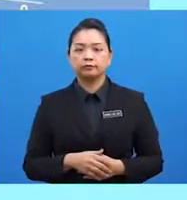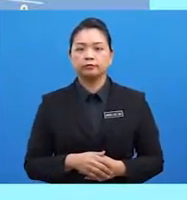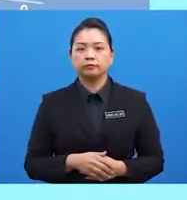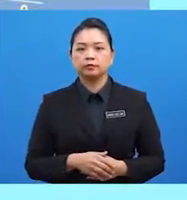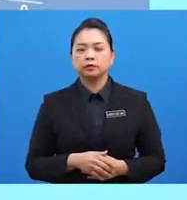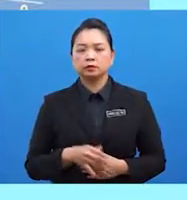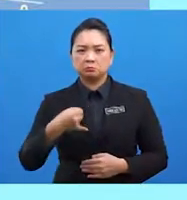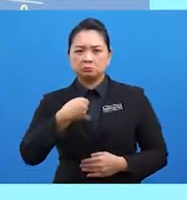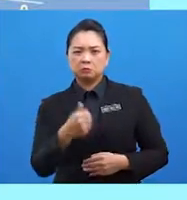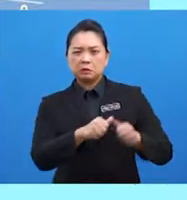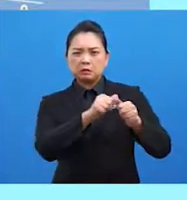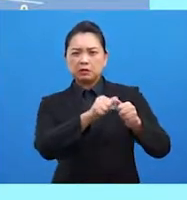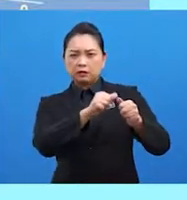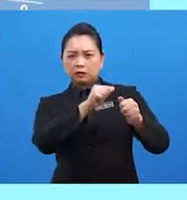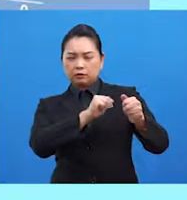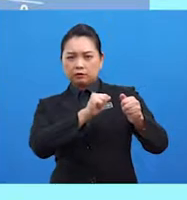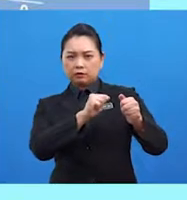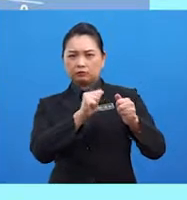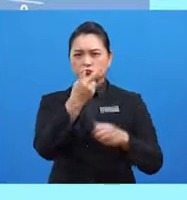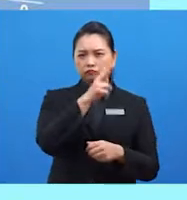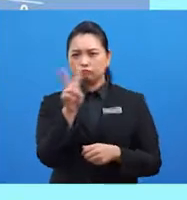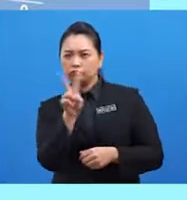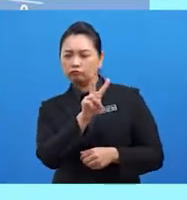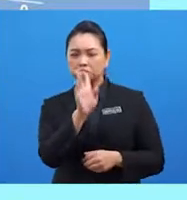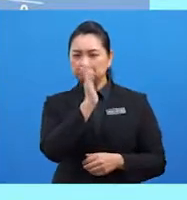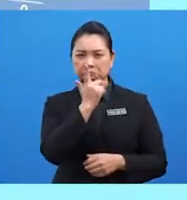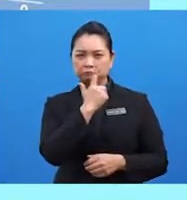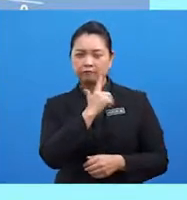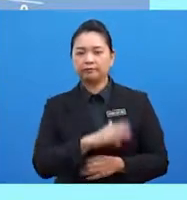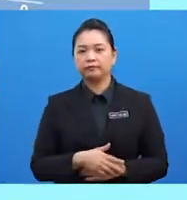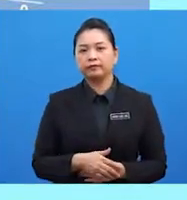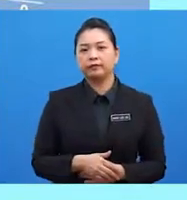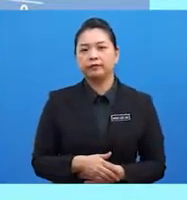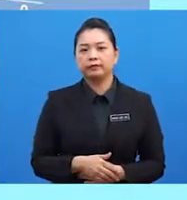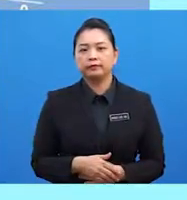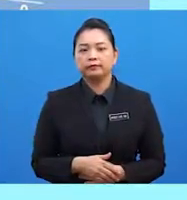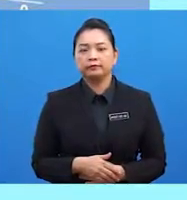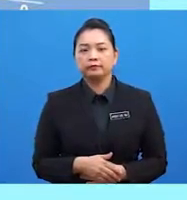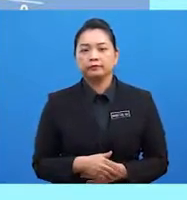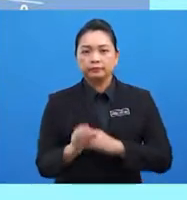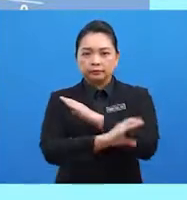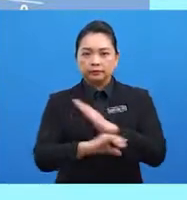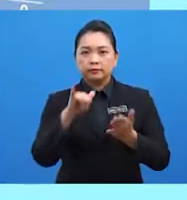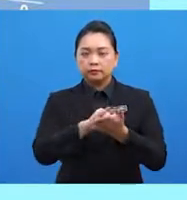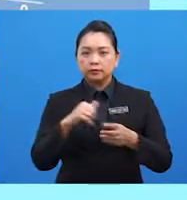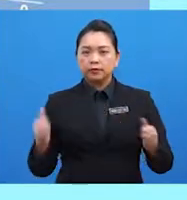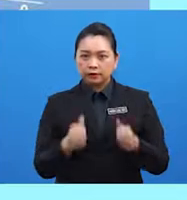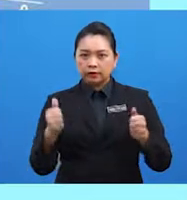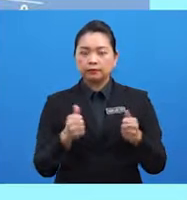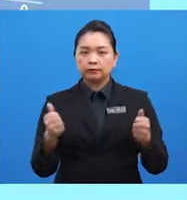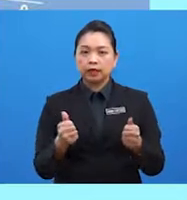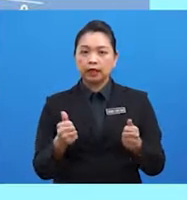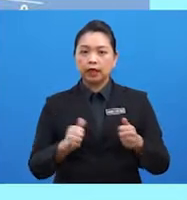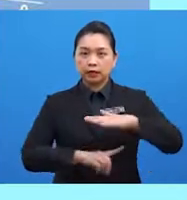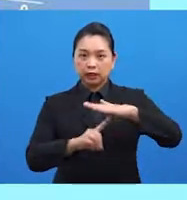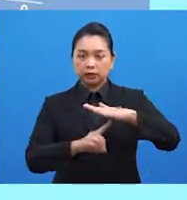ingin mengelak daripada berpihak kepada mana-mana blok. Negara-negara tersebut mengamalkan